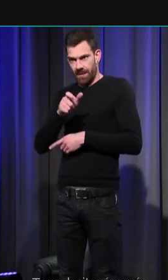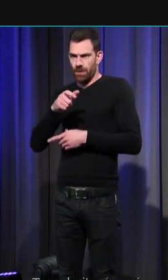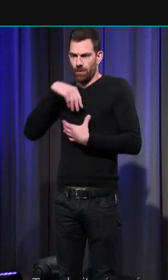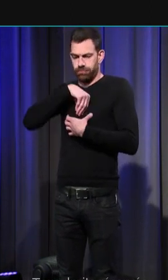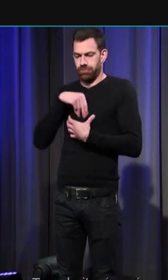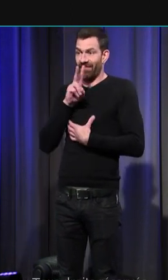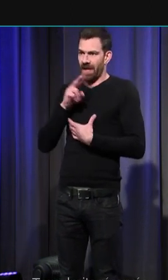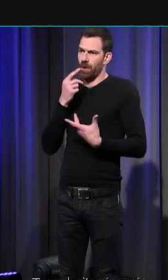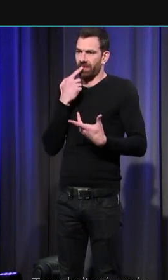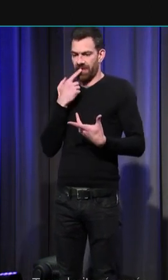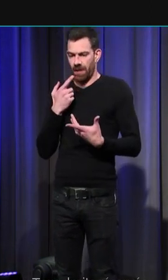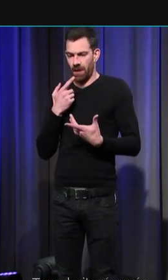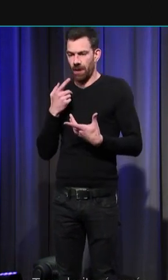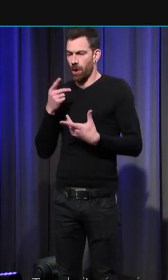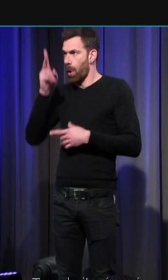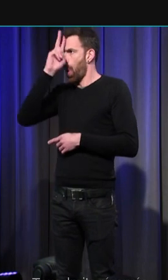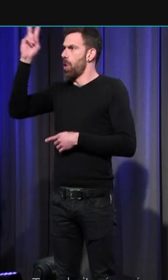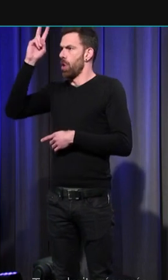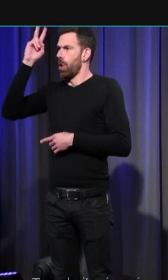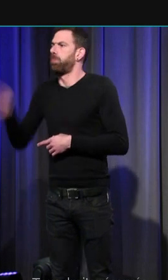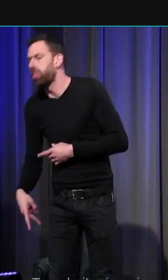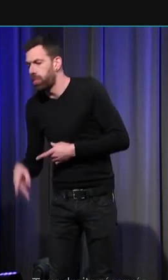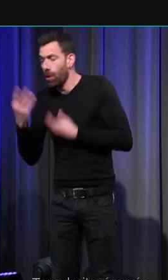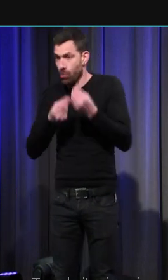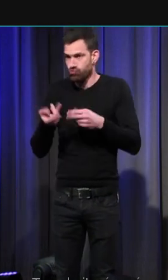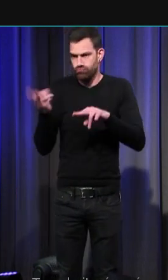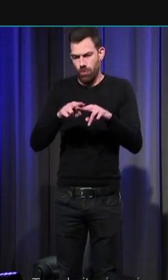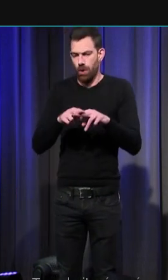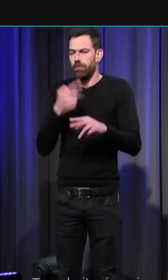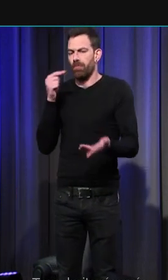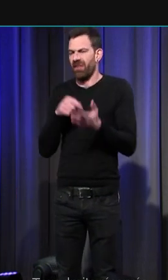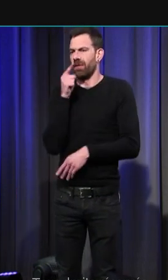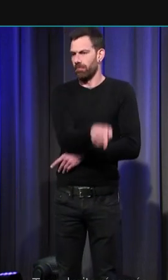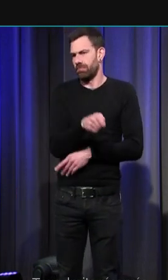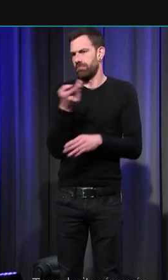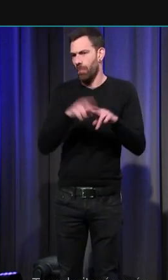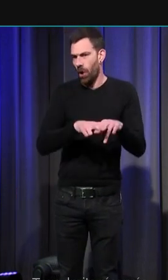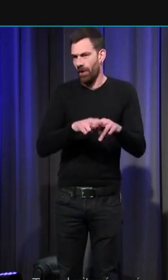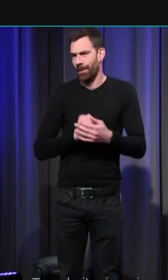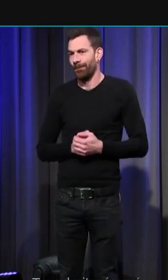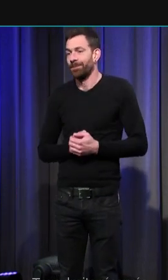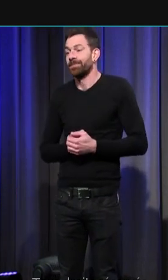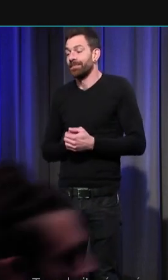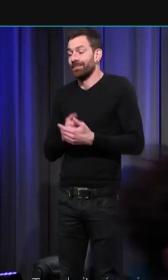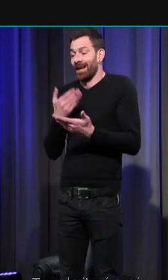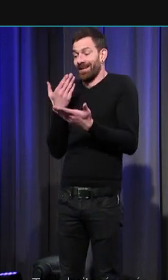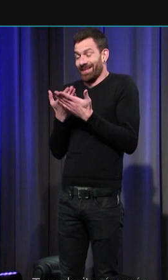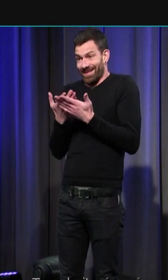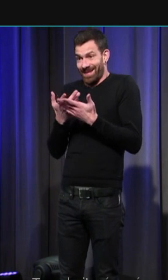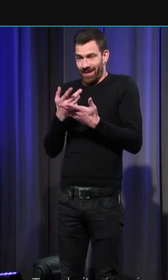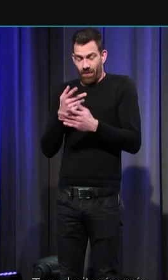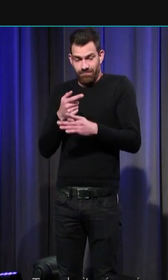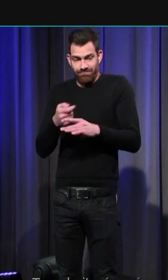préfère la mort au déshonneur. Cette très rapide revue de quelques fossiles d'émotions peut nous